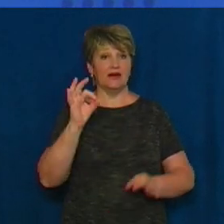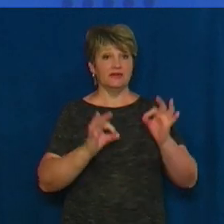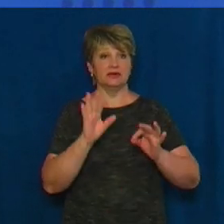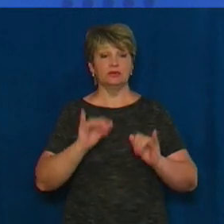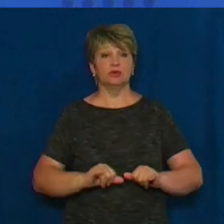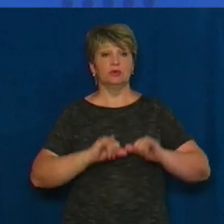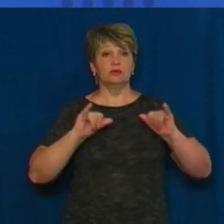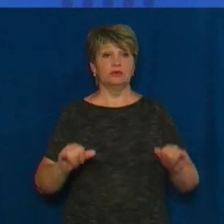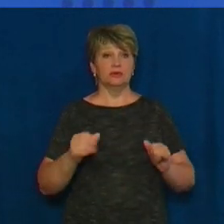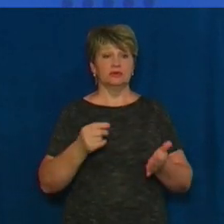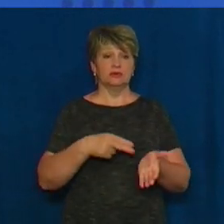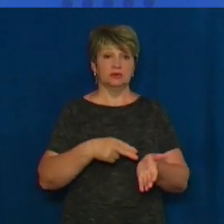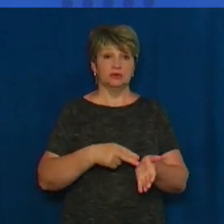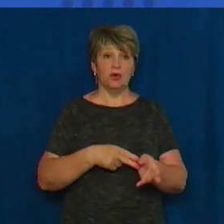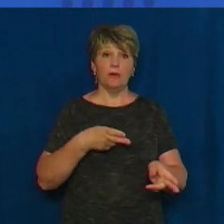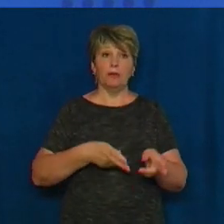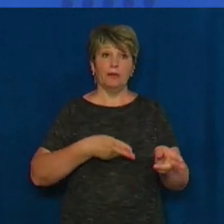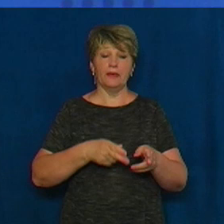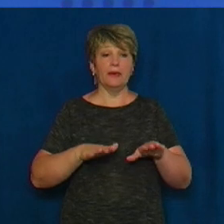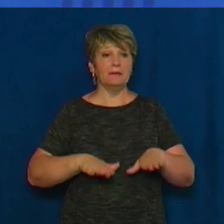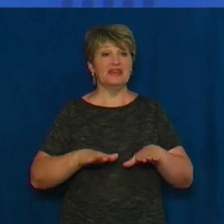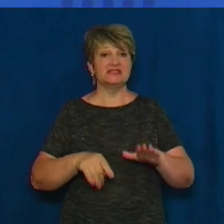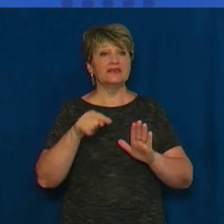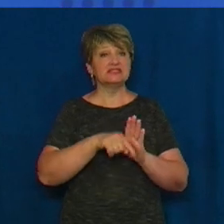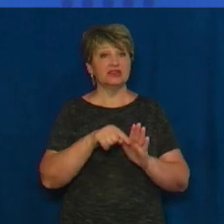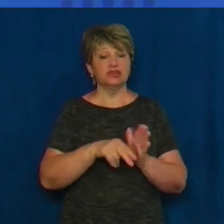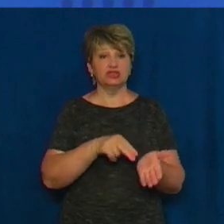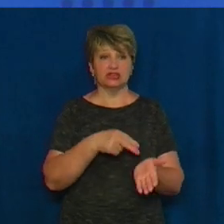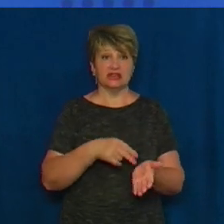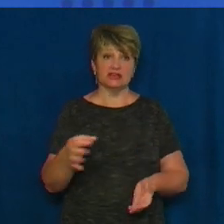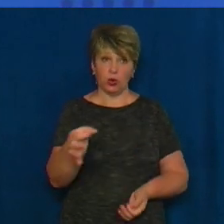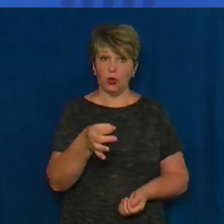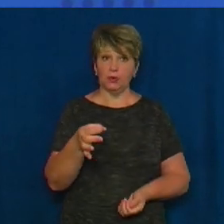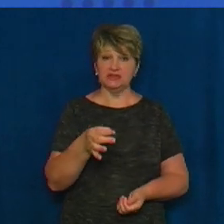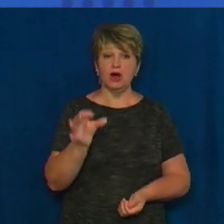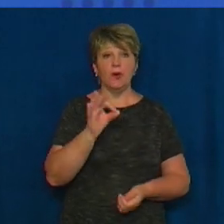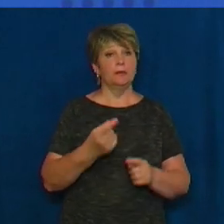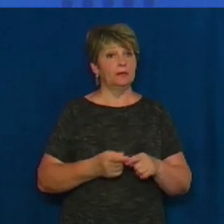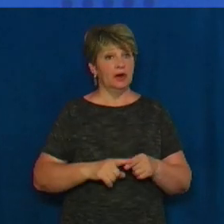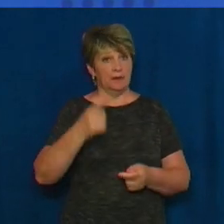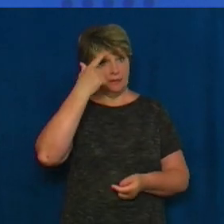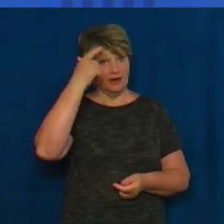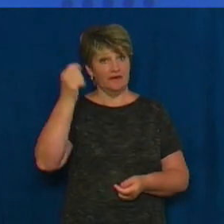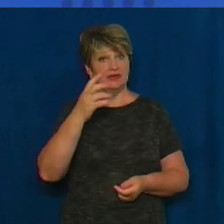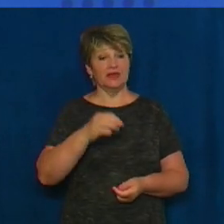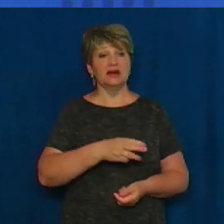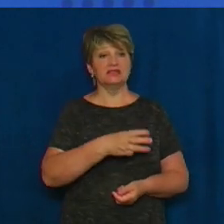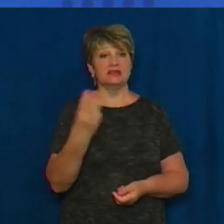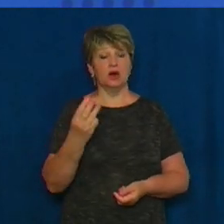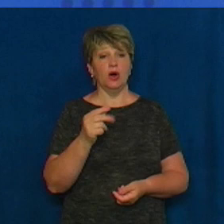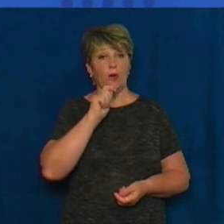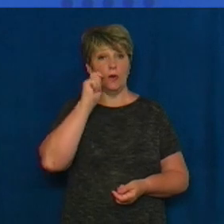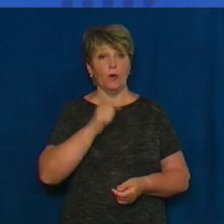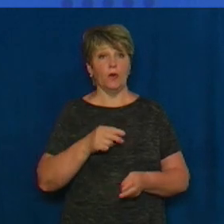на перевезення громадян у поїздах приміського сполучення у Черкаській області. Про це повідомляють на сайті «Укрзалізниці».